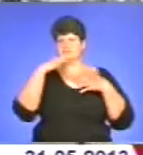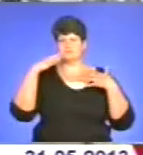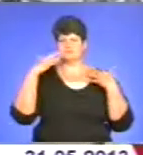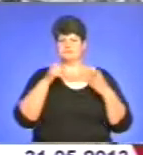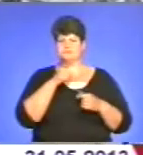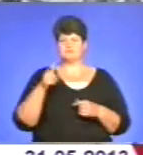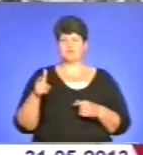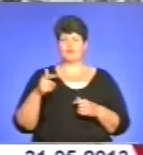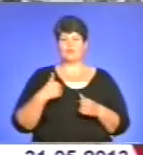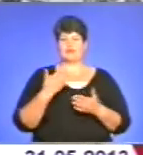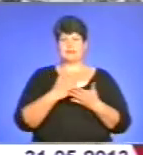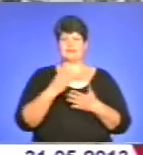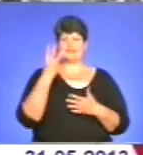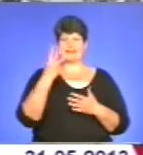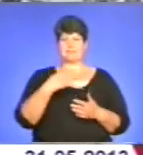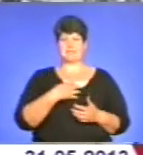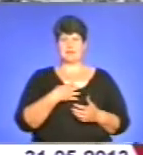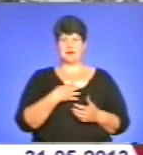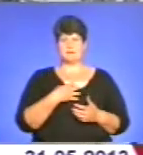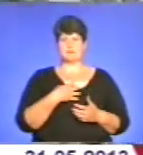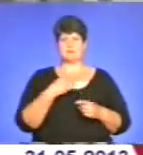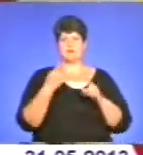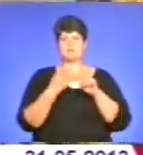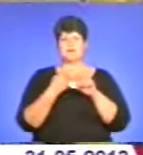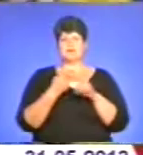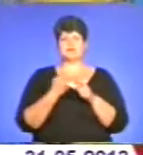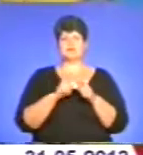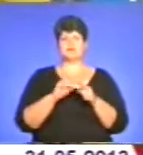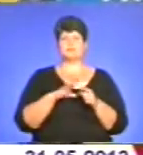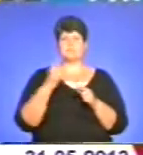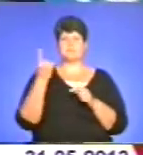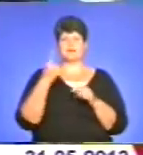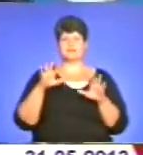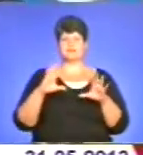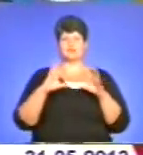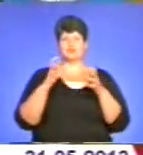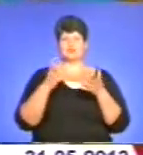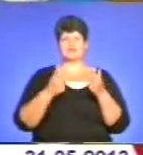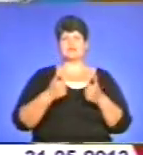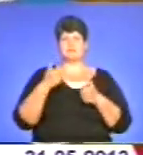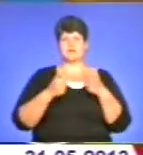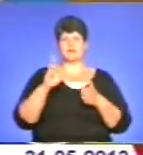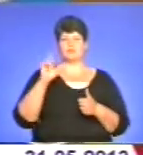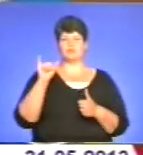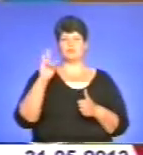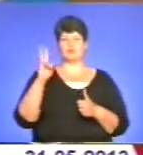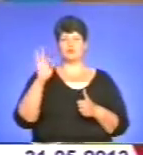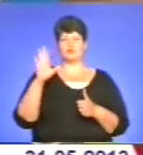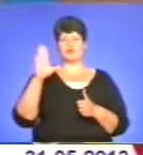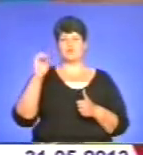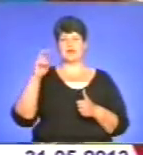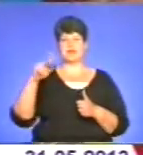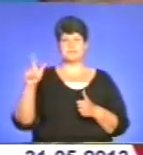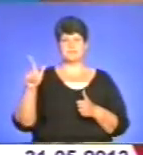У мене є три медалі. Перша медаль – це було перше місце на міжнародних змаганнях в Буковелі під назвою «Шалені бугри».